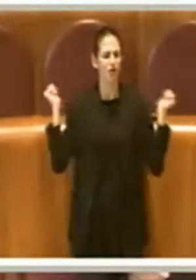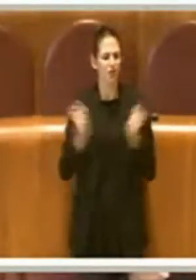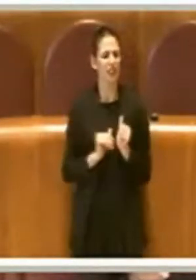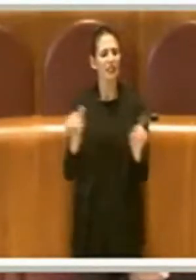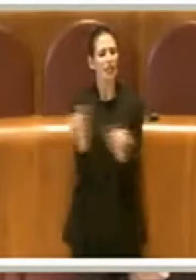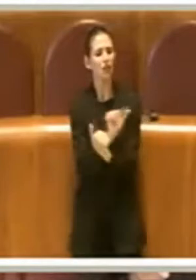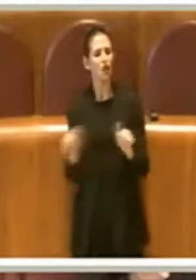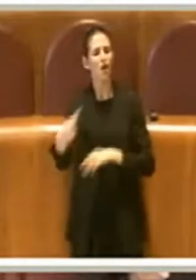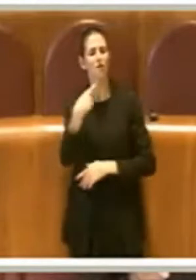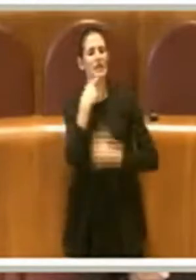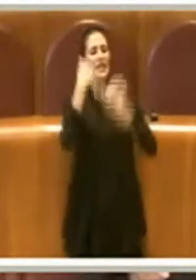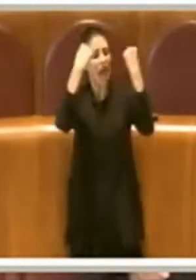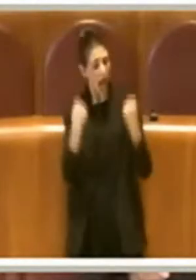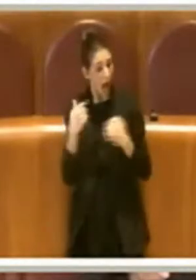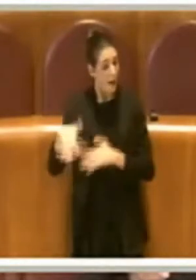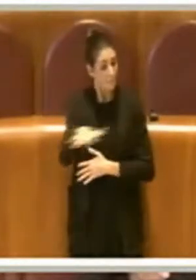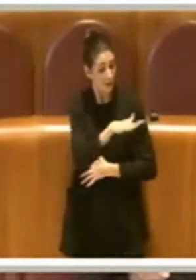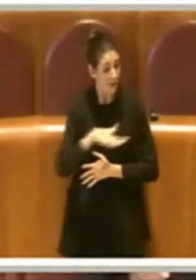Corsetti.